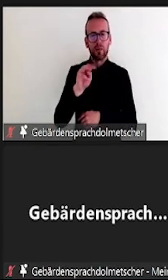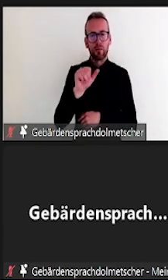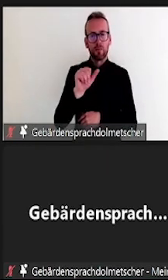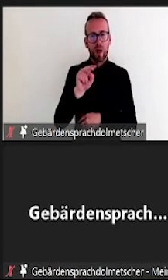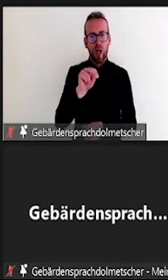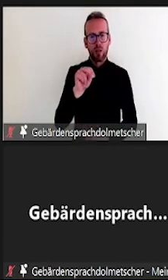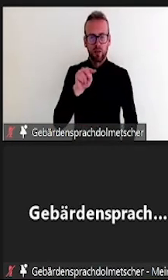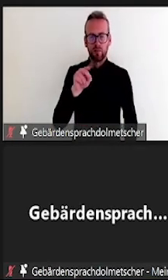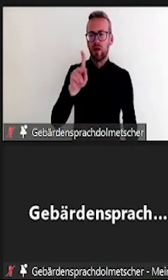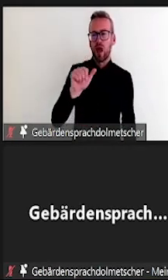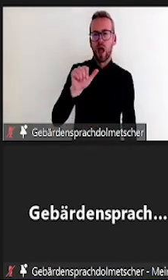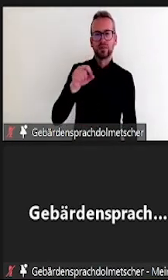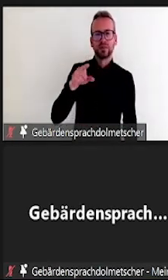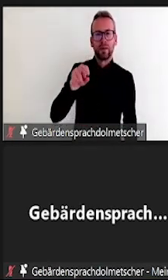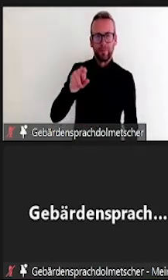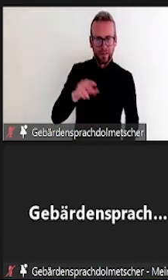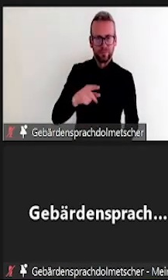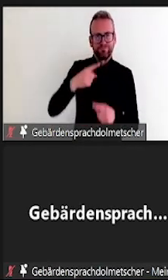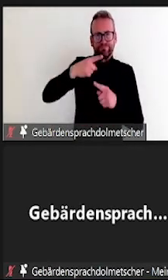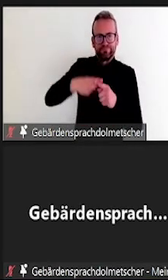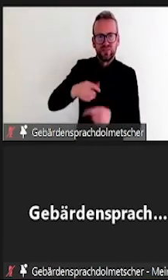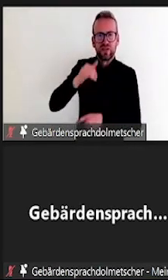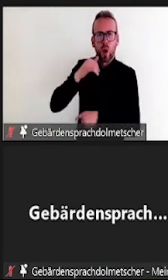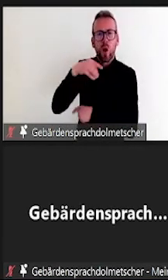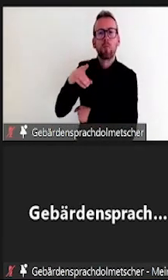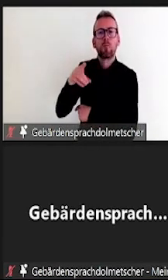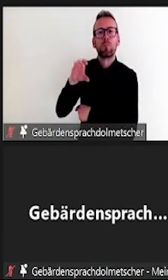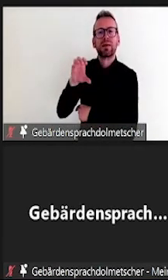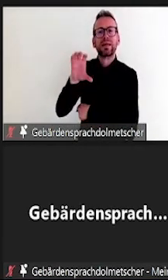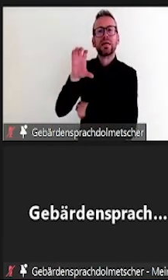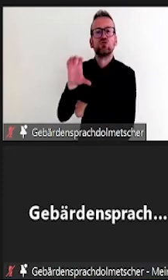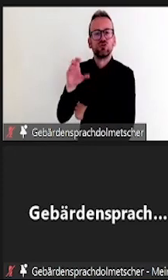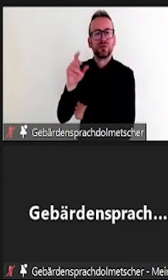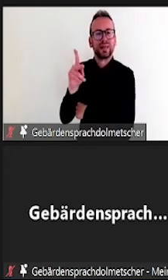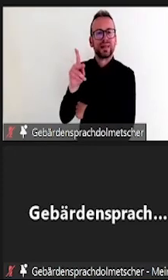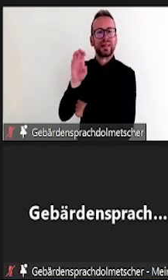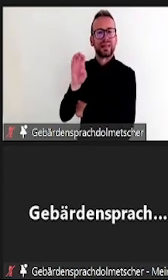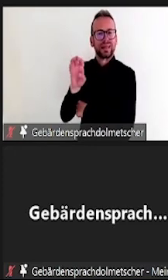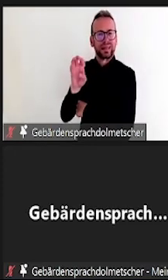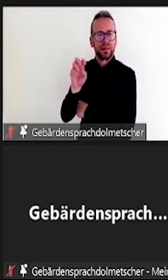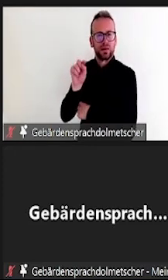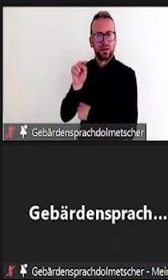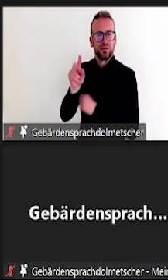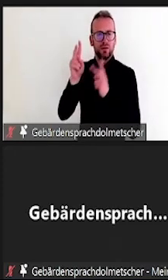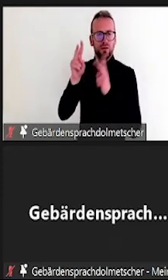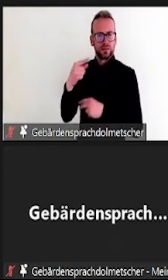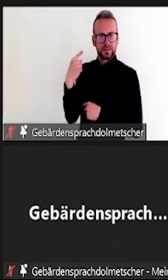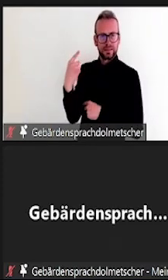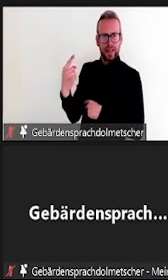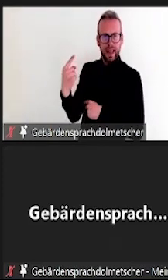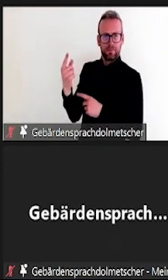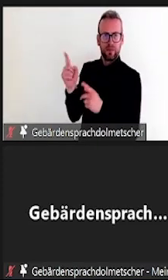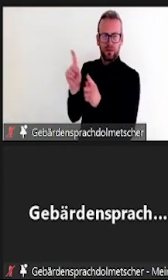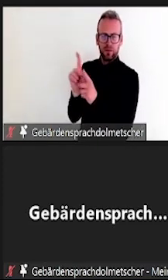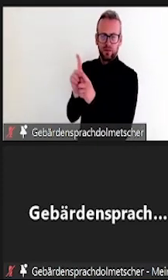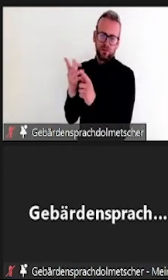Mitarbeiterin an der Fakultät für Erziehungswissenschaft, die nachher bei der Arbeitsphase auch mit dabei ist.